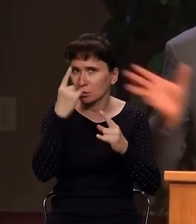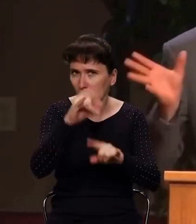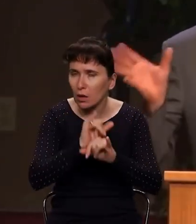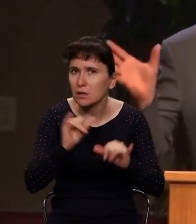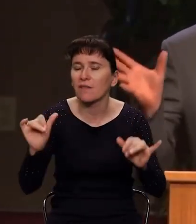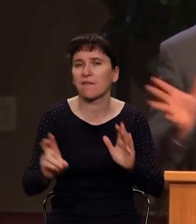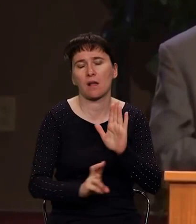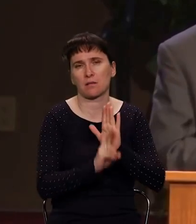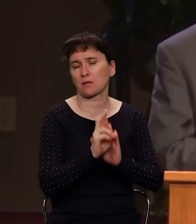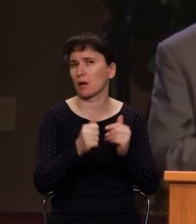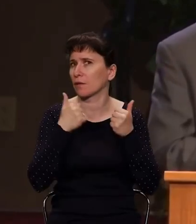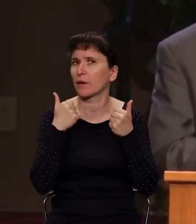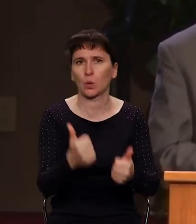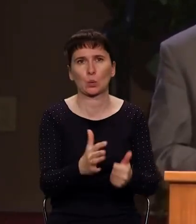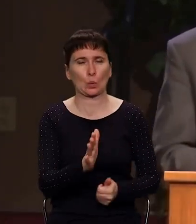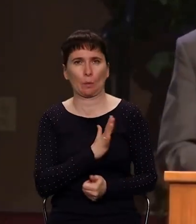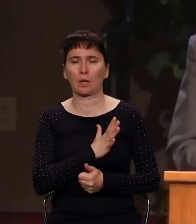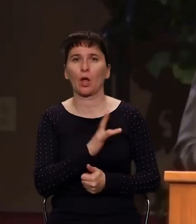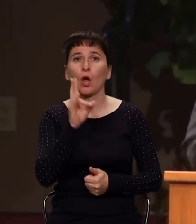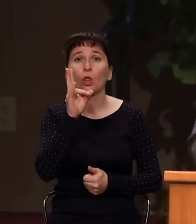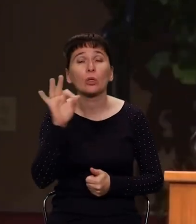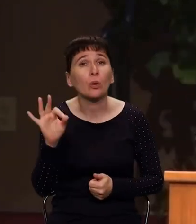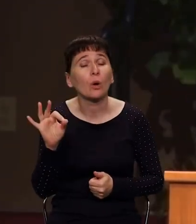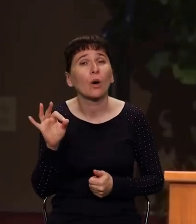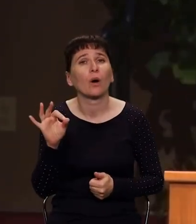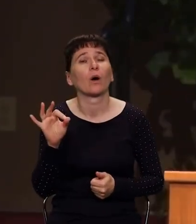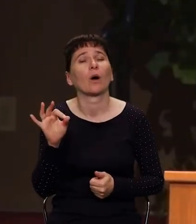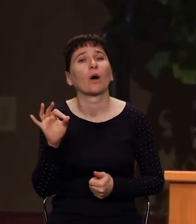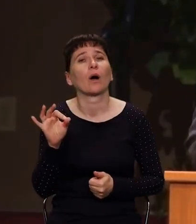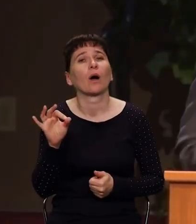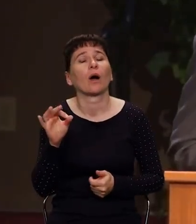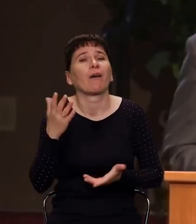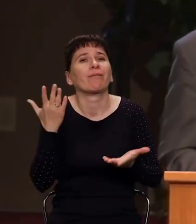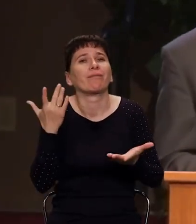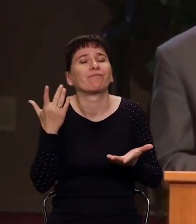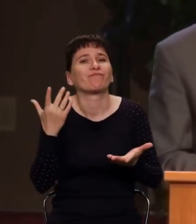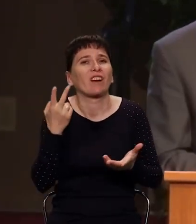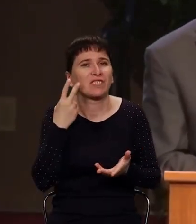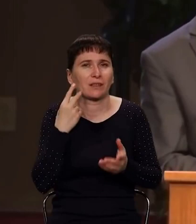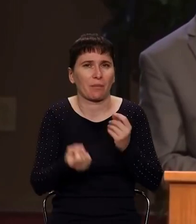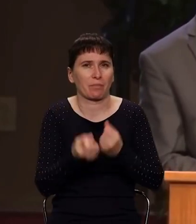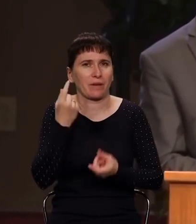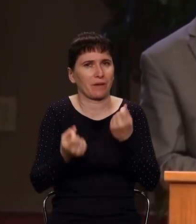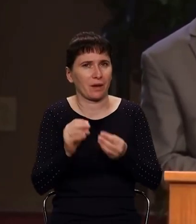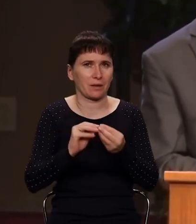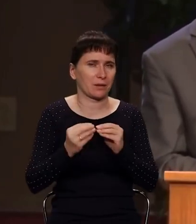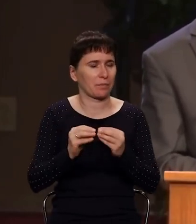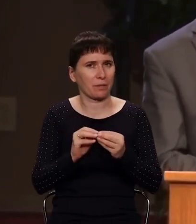была развивающаяся очень церковь. Но, как и везде, там, где есть люди, бывают и есть проблемы.